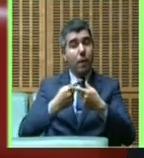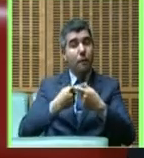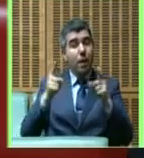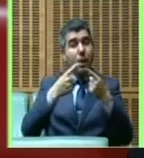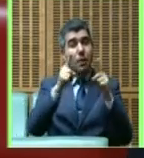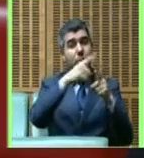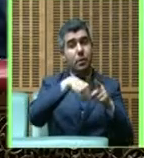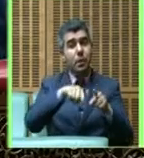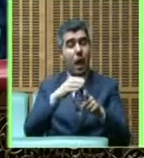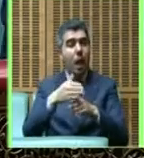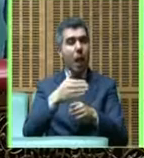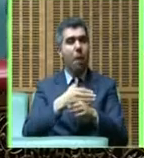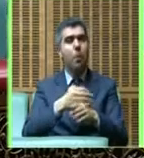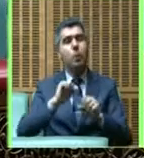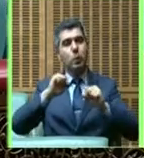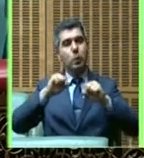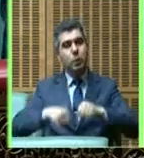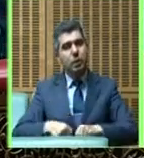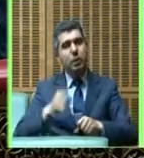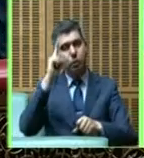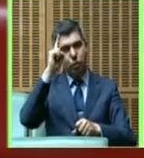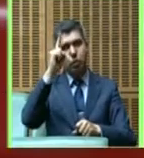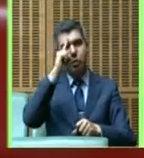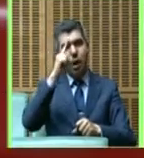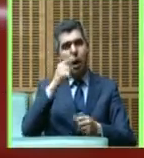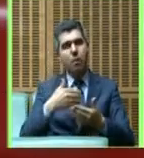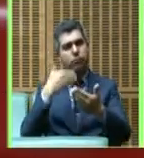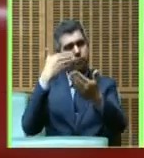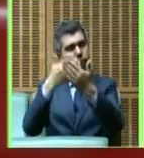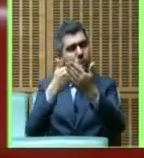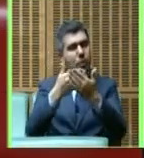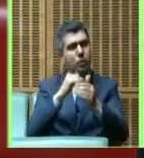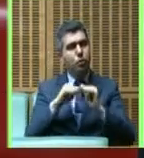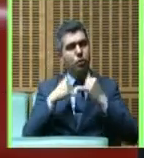هذه الحالة اللي طرحت ممكن أن نشوف هم كل حالة على حدة